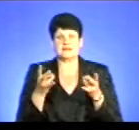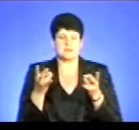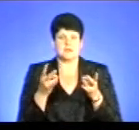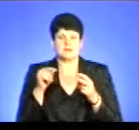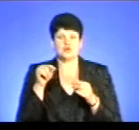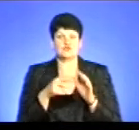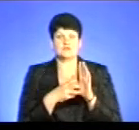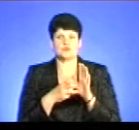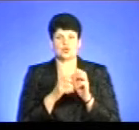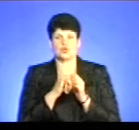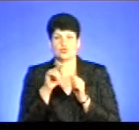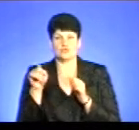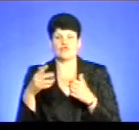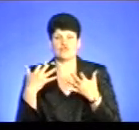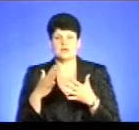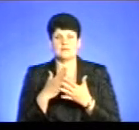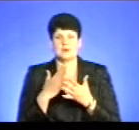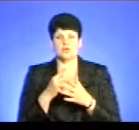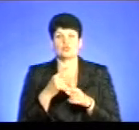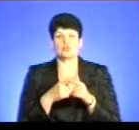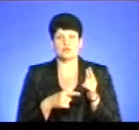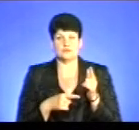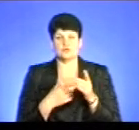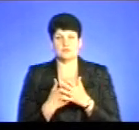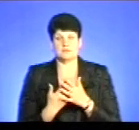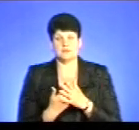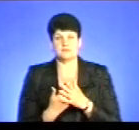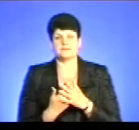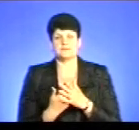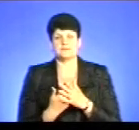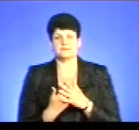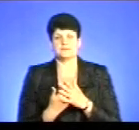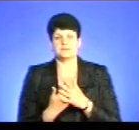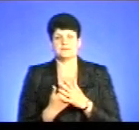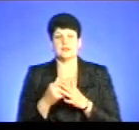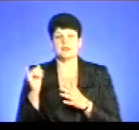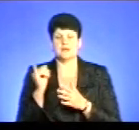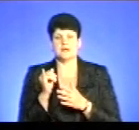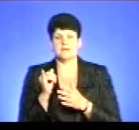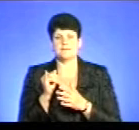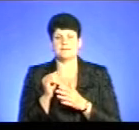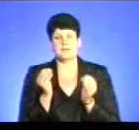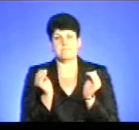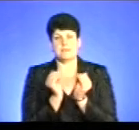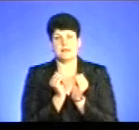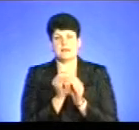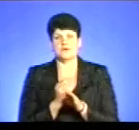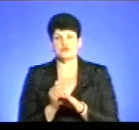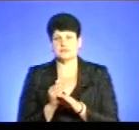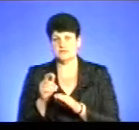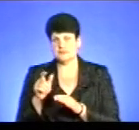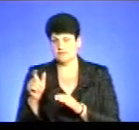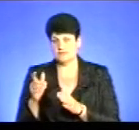кожному сімейному лікарю, вже мають половину, скажімо так. І невелика частина є лікарів,